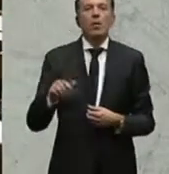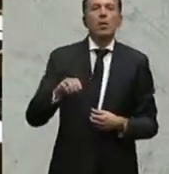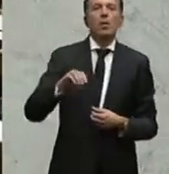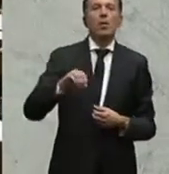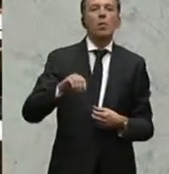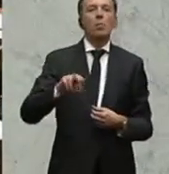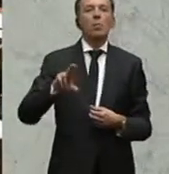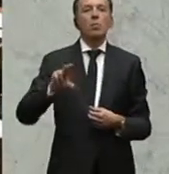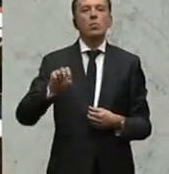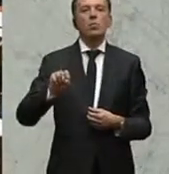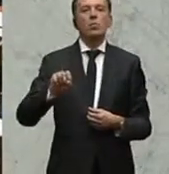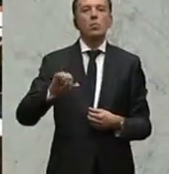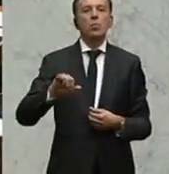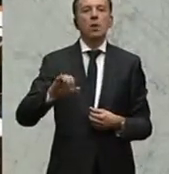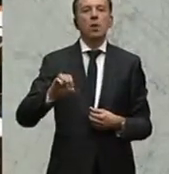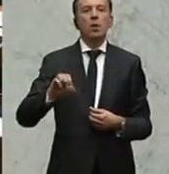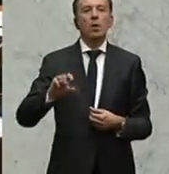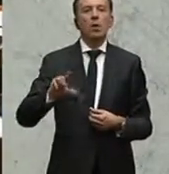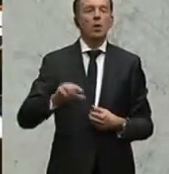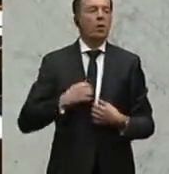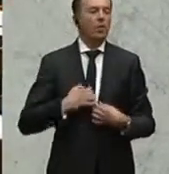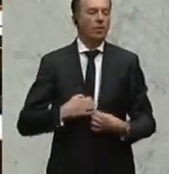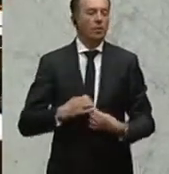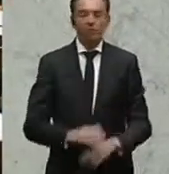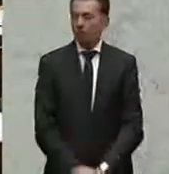Die Kernfrage ist aber mit dem vorliegenden Antrag nicht gelöst worden.